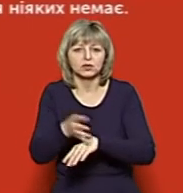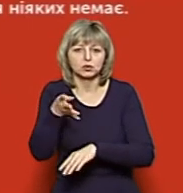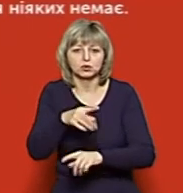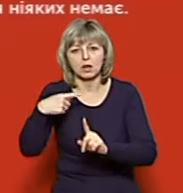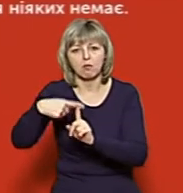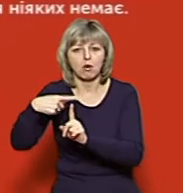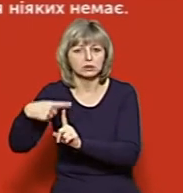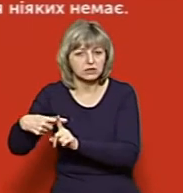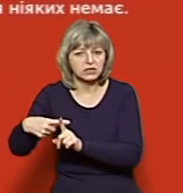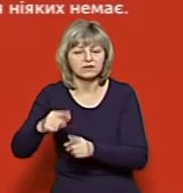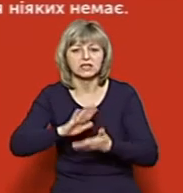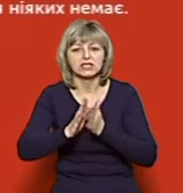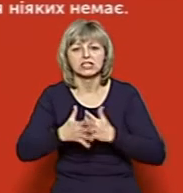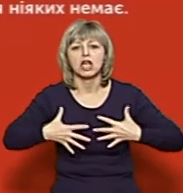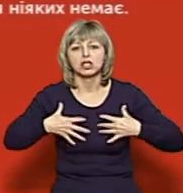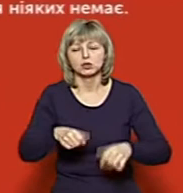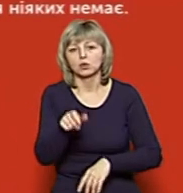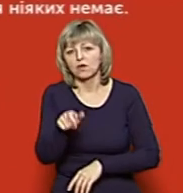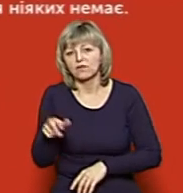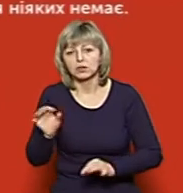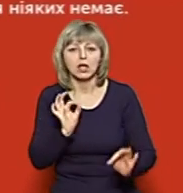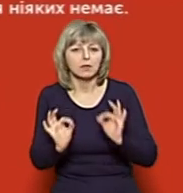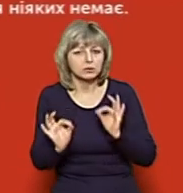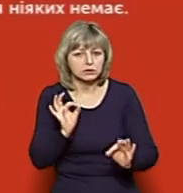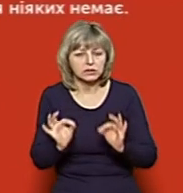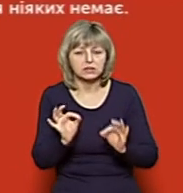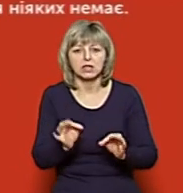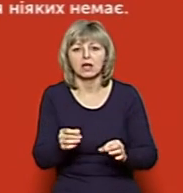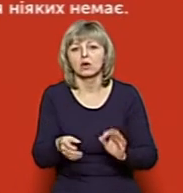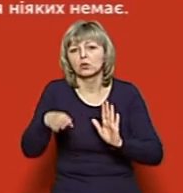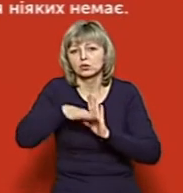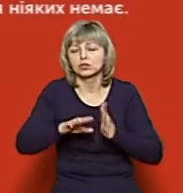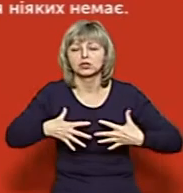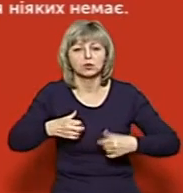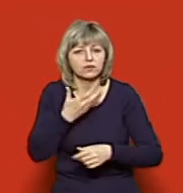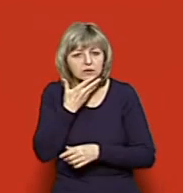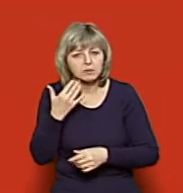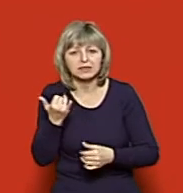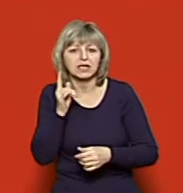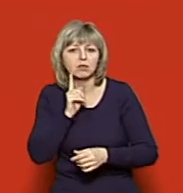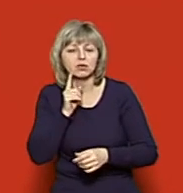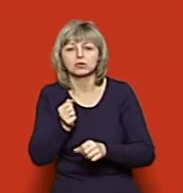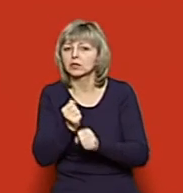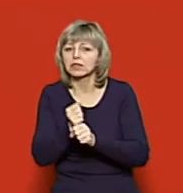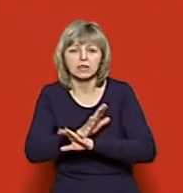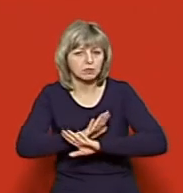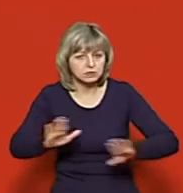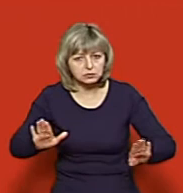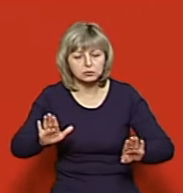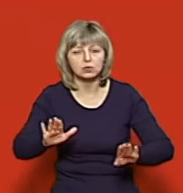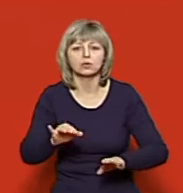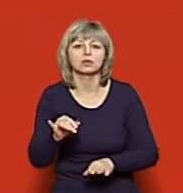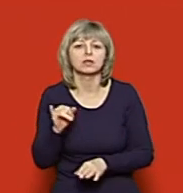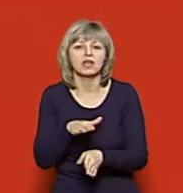позитивних. Стан здоров'я їх задовільний, проявів захворювань ніяких в них не має. На даний час вони від роботи віддосторонені. Ну і далі ми також